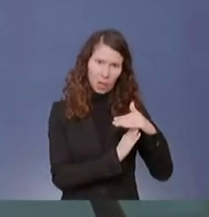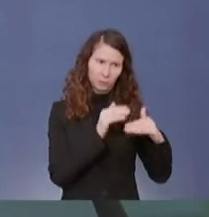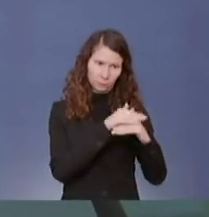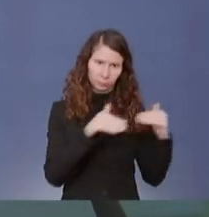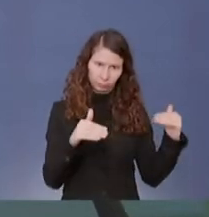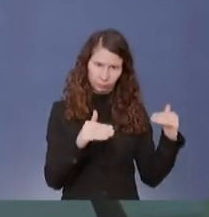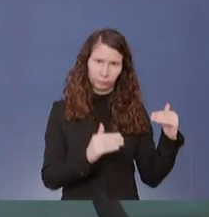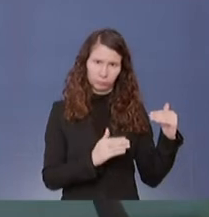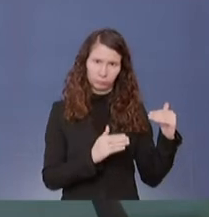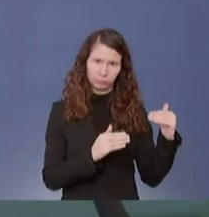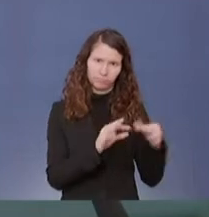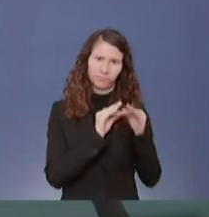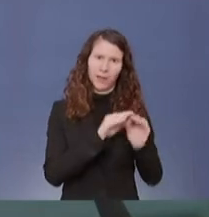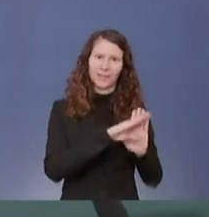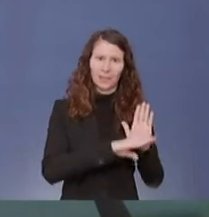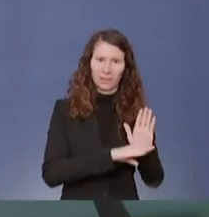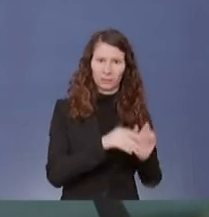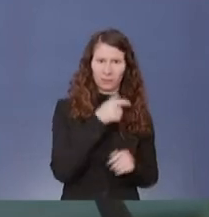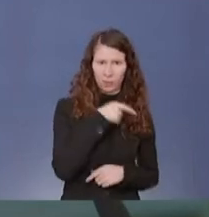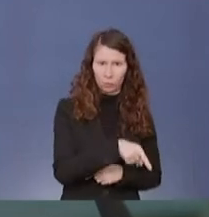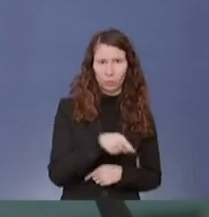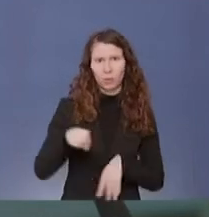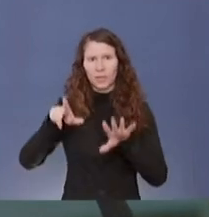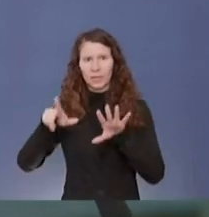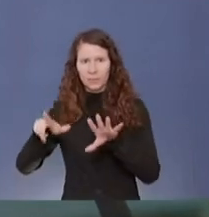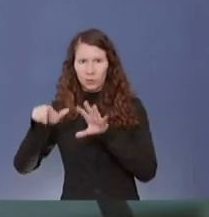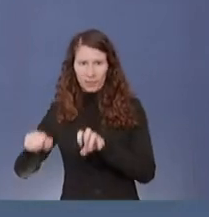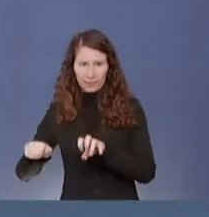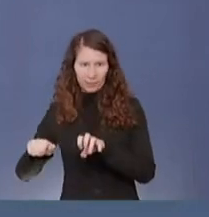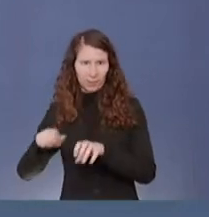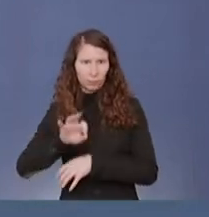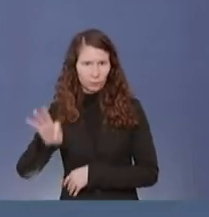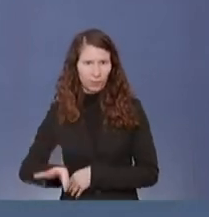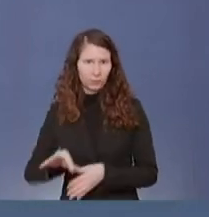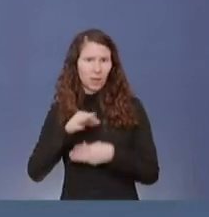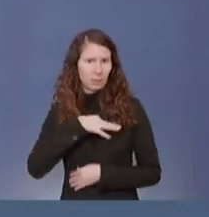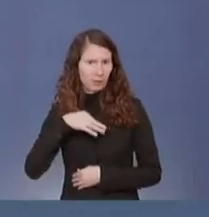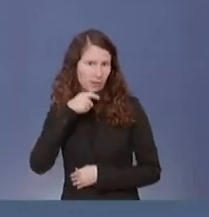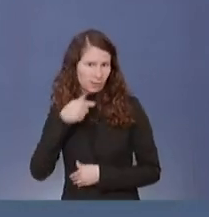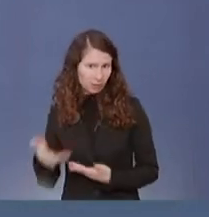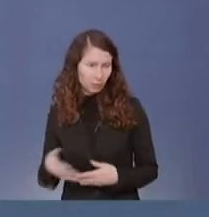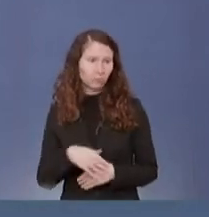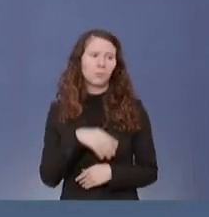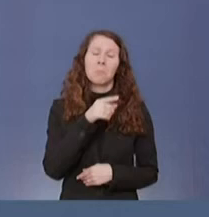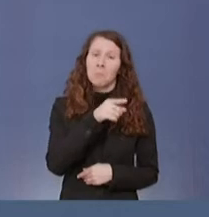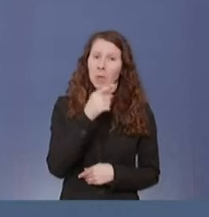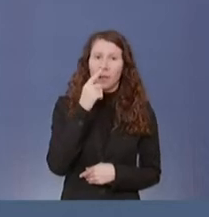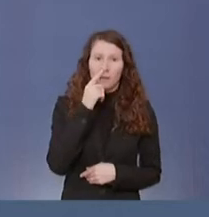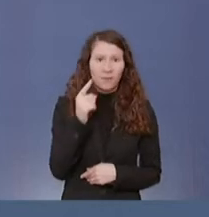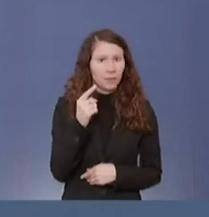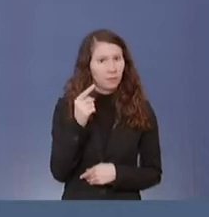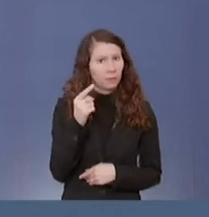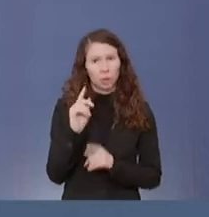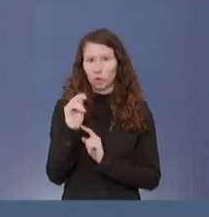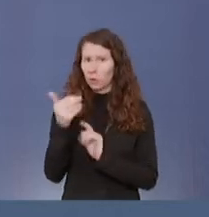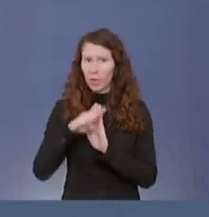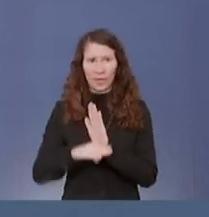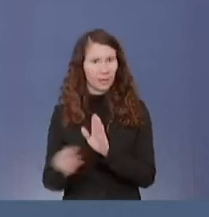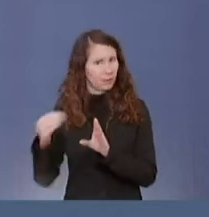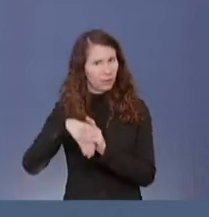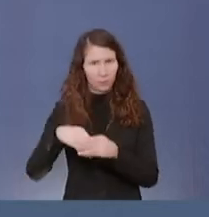gesetzlich Versicherten und die 67 Prozent bei Privatversicherten. So wäre es auf jeden Fall, wenn da keine gesonderte Regelung in dieser